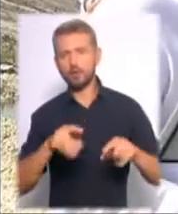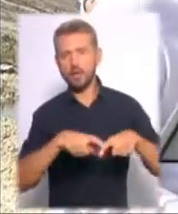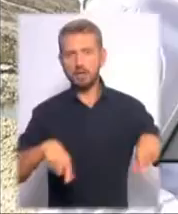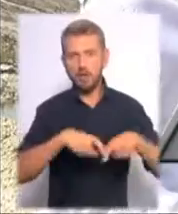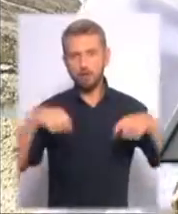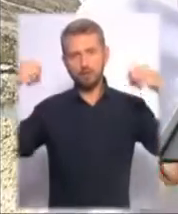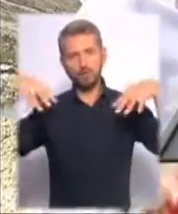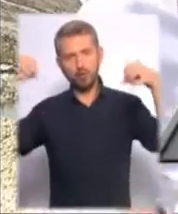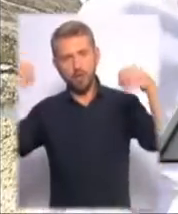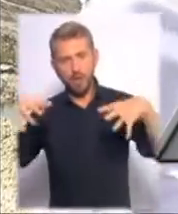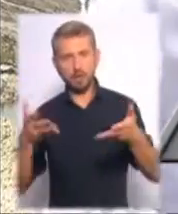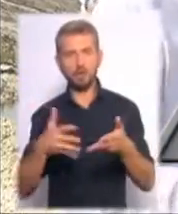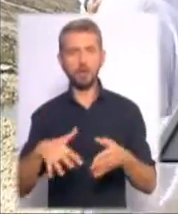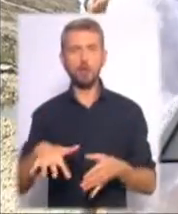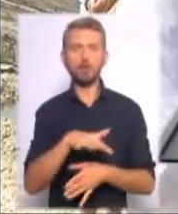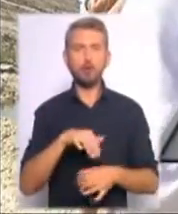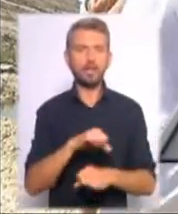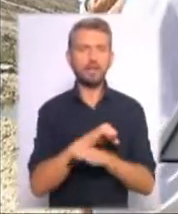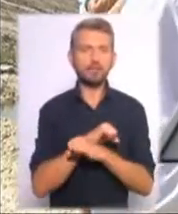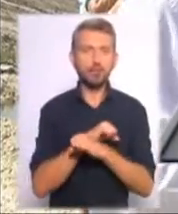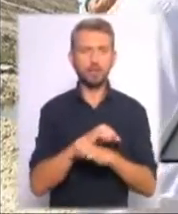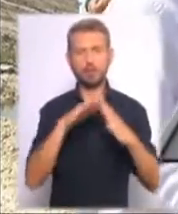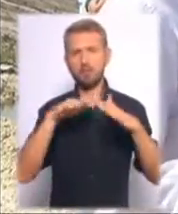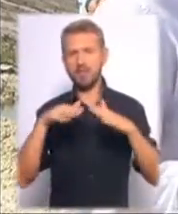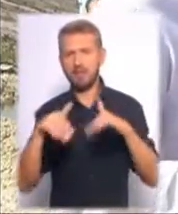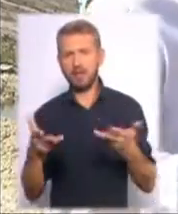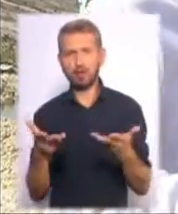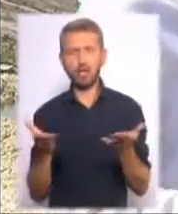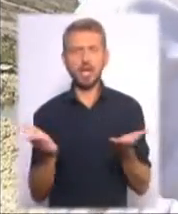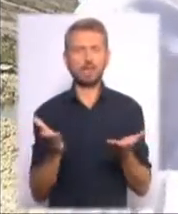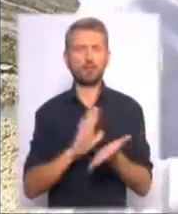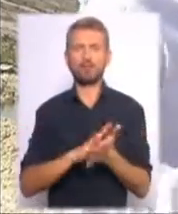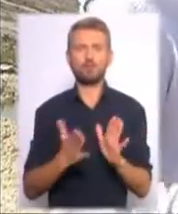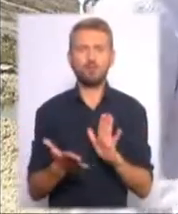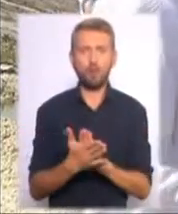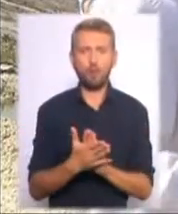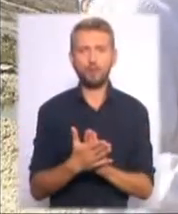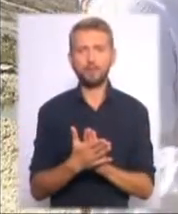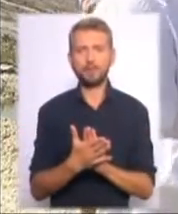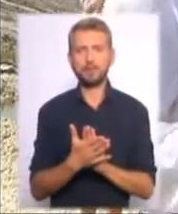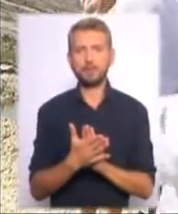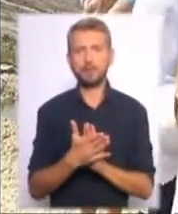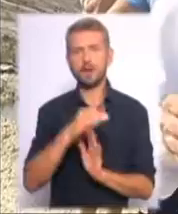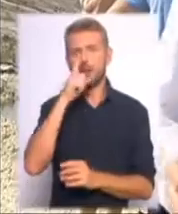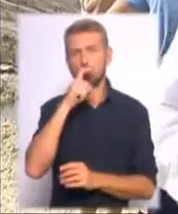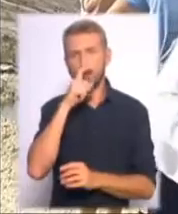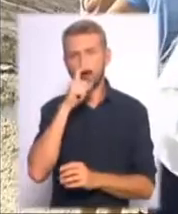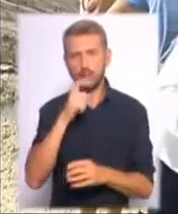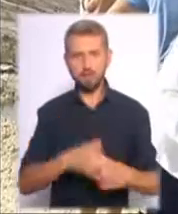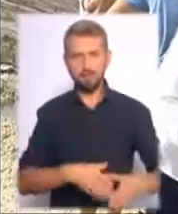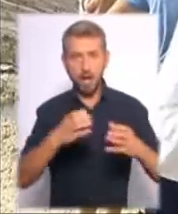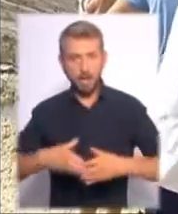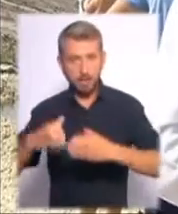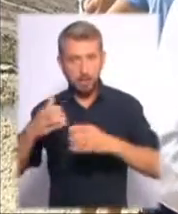освітленням, зони відпочинку, якихось бісєдок, якихось умов, мусорні баки,